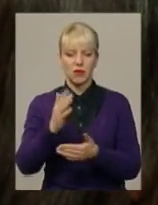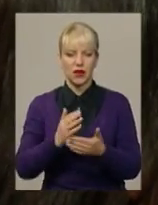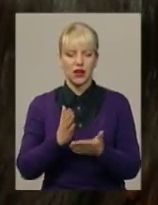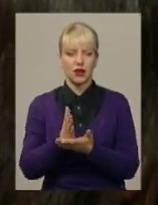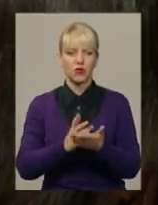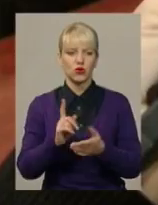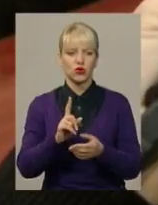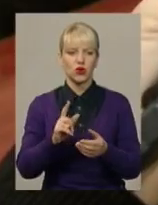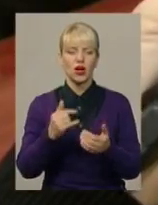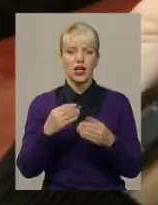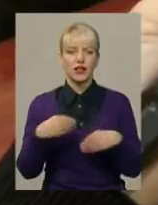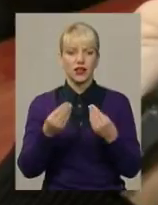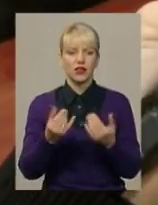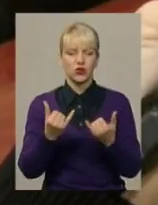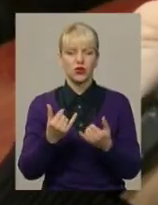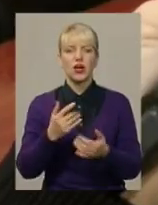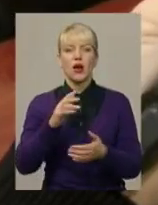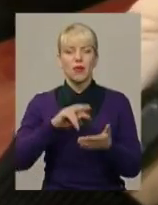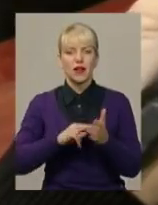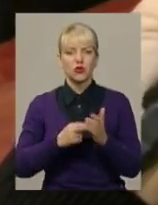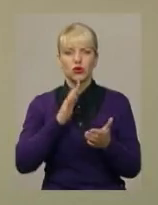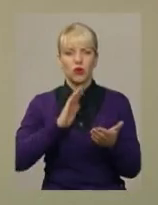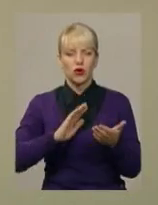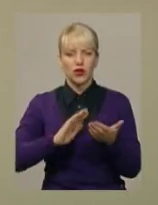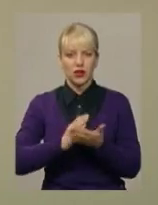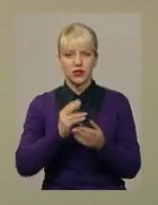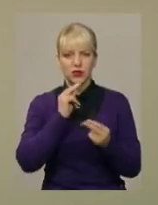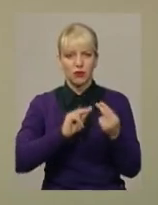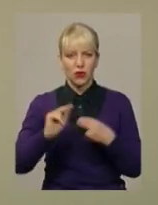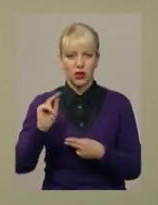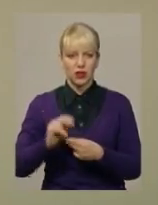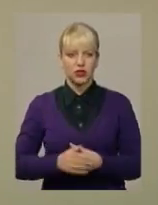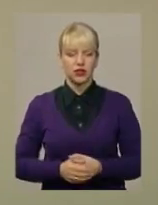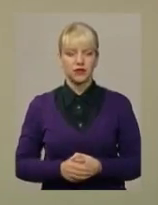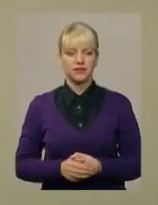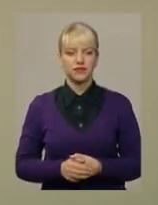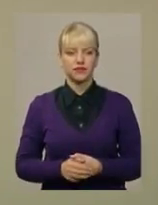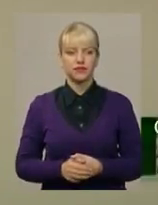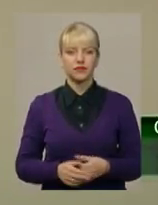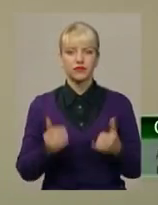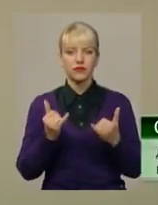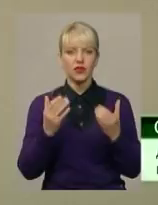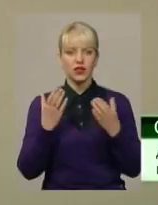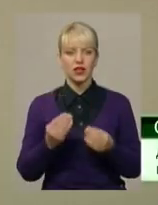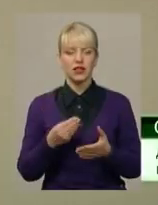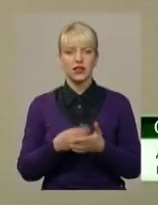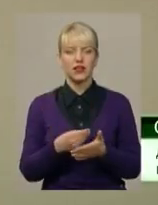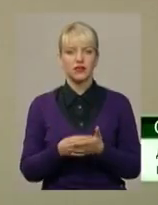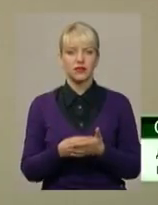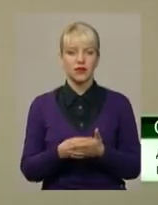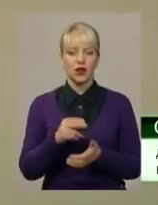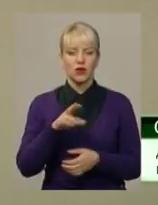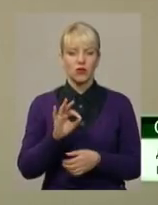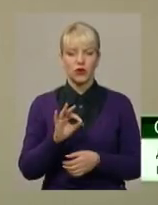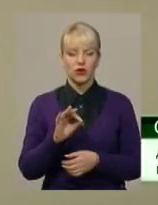надають нині. Планують покращити їх якість, узгоджуючи тарифи з ринковими цінами. На сьогоднішній день тариф, ну в середній, по